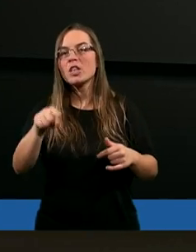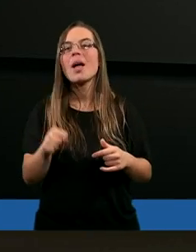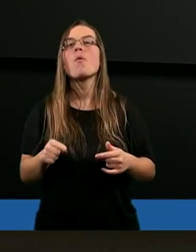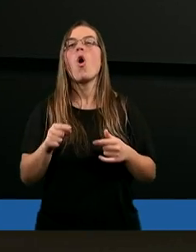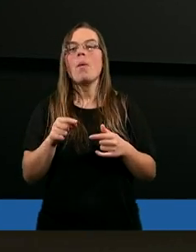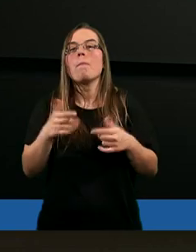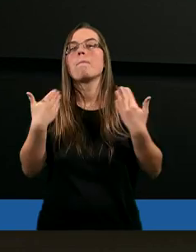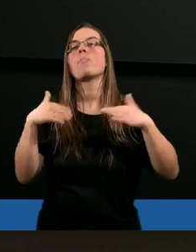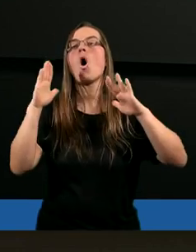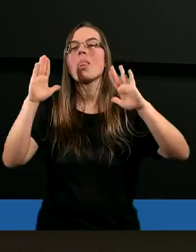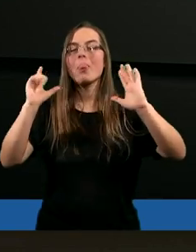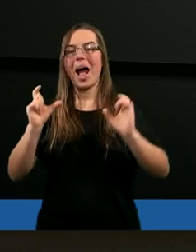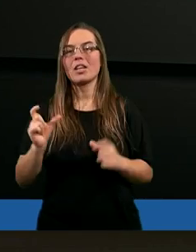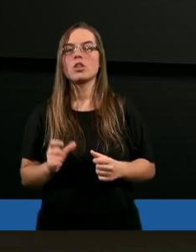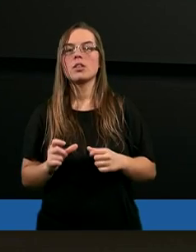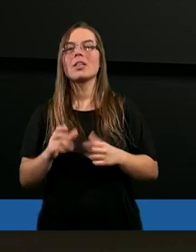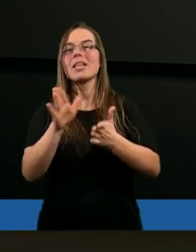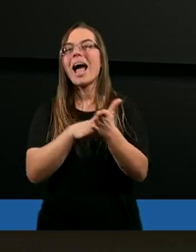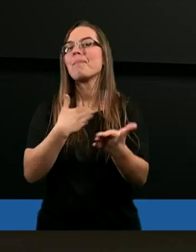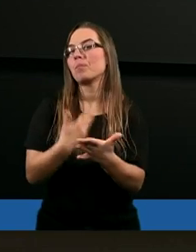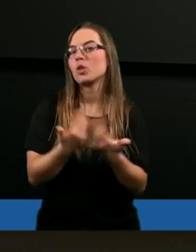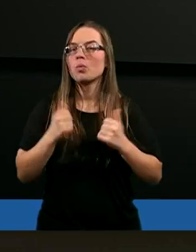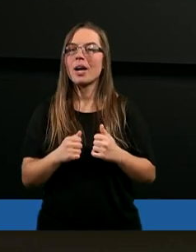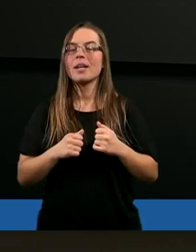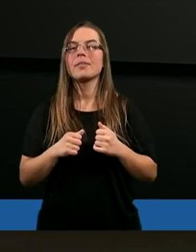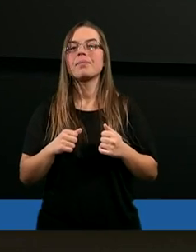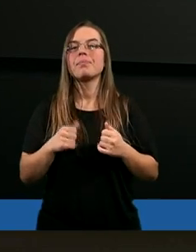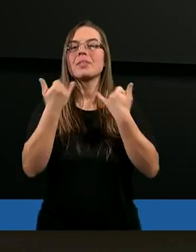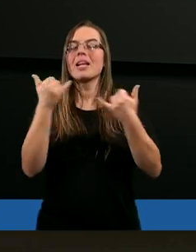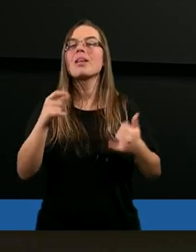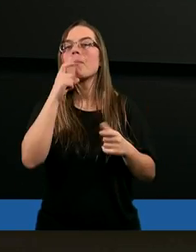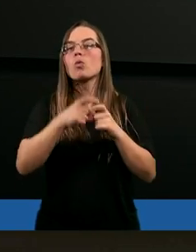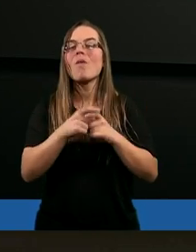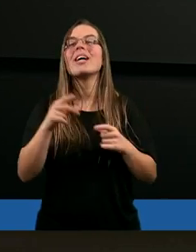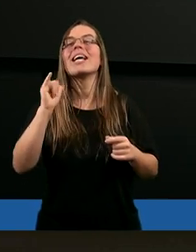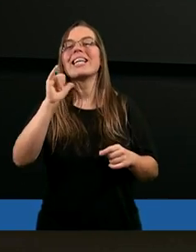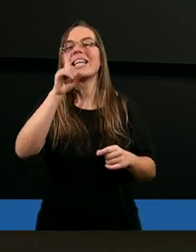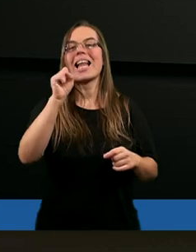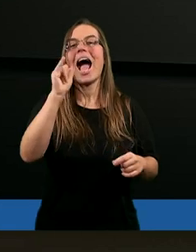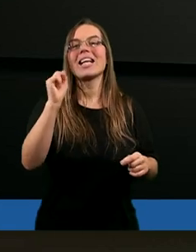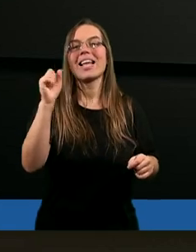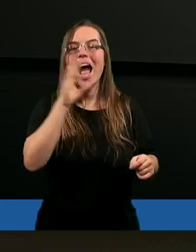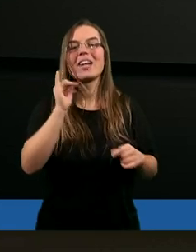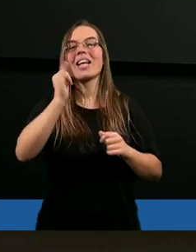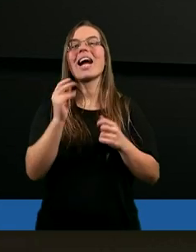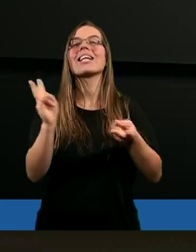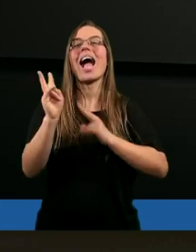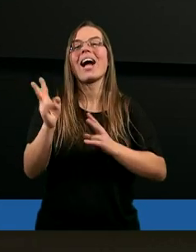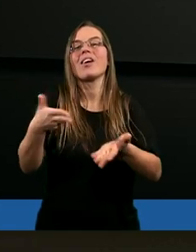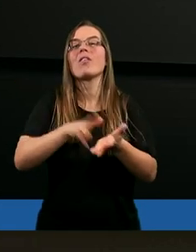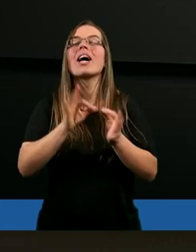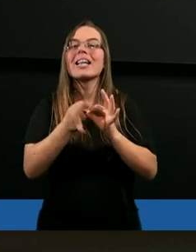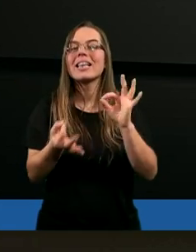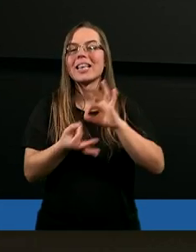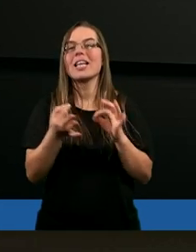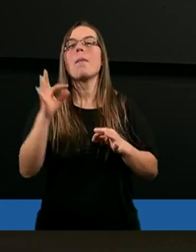poddać? Na przykład inny człowiek, Izajasz. Jak zareagował, kiedy